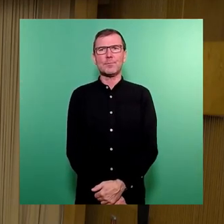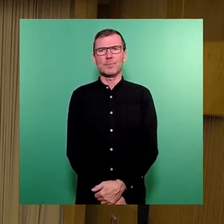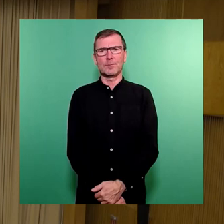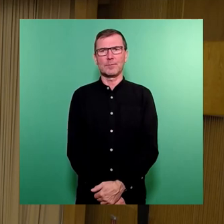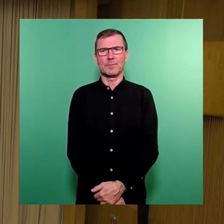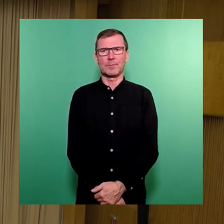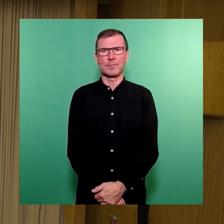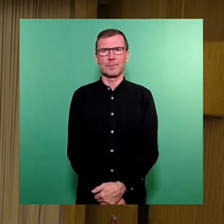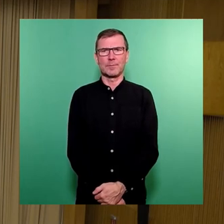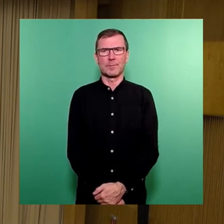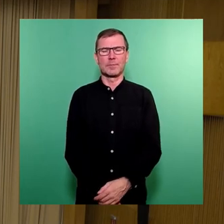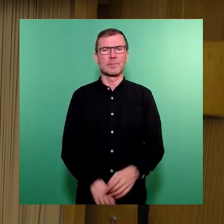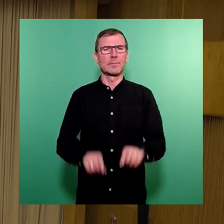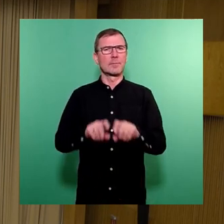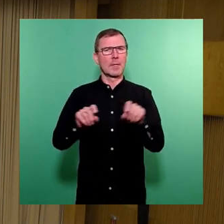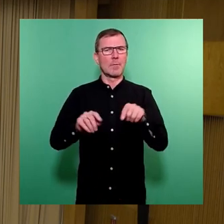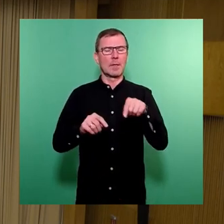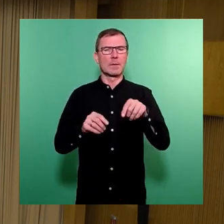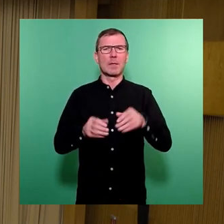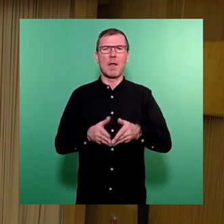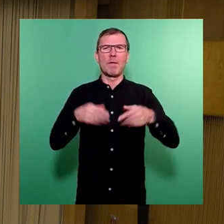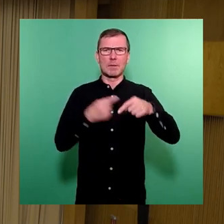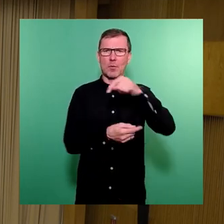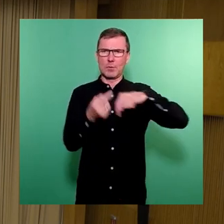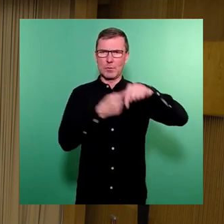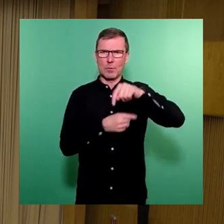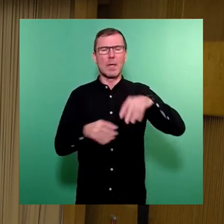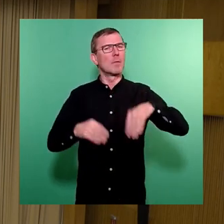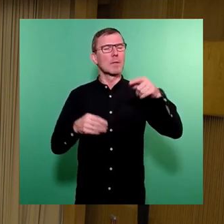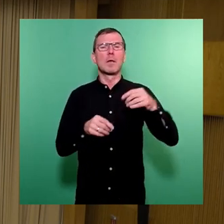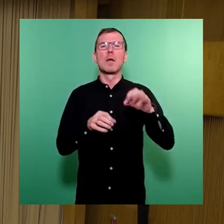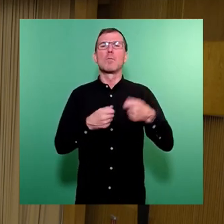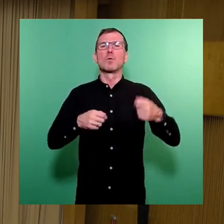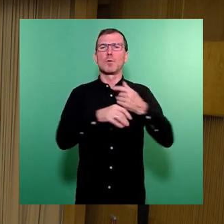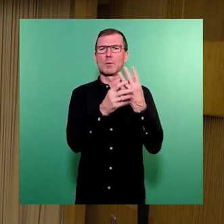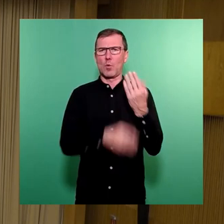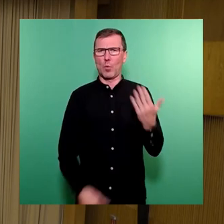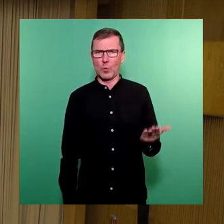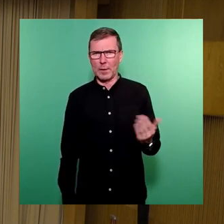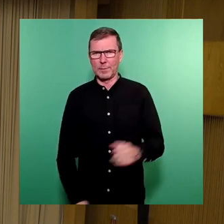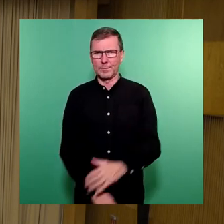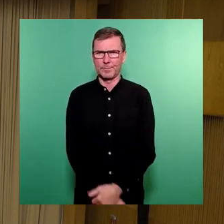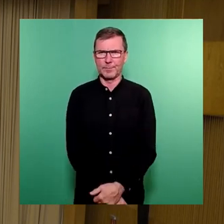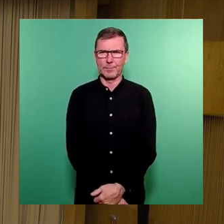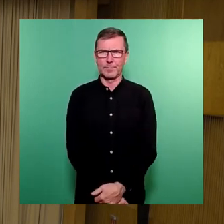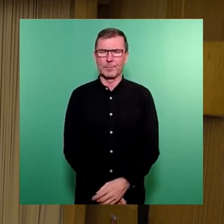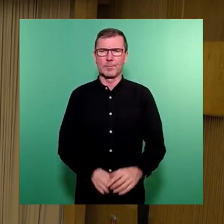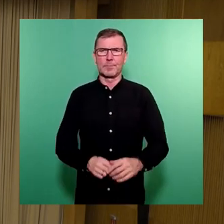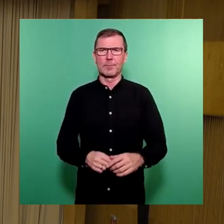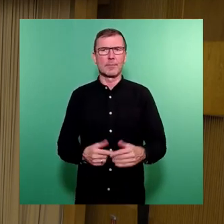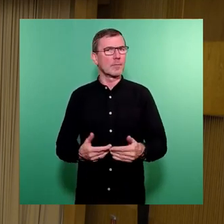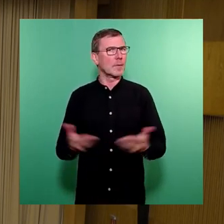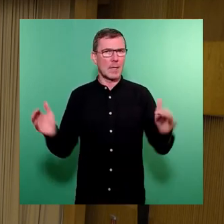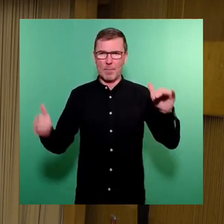So, damit steigen wir ein in die Fraktionsrunde. Es beginnt Bündnis 90 Die Grünen. Da ist niemand da,